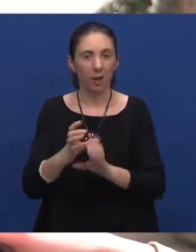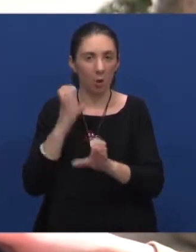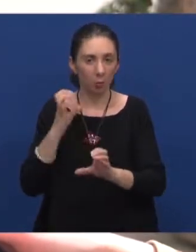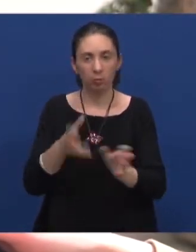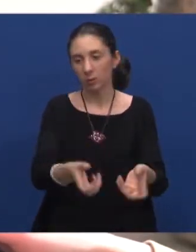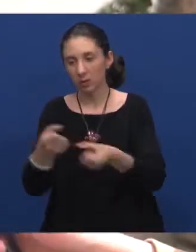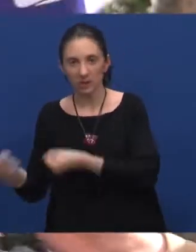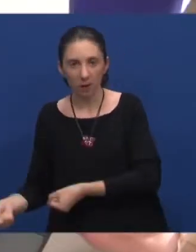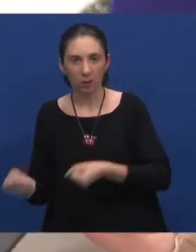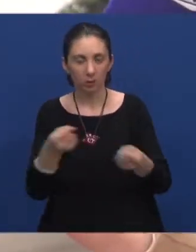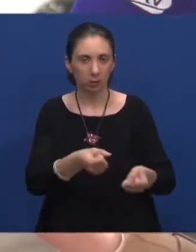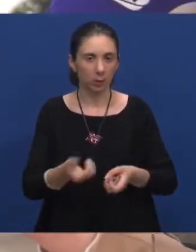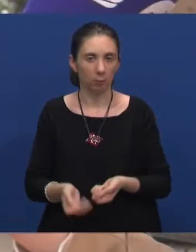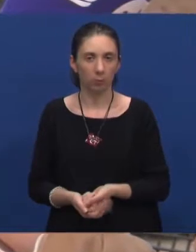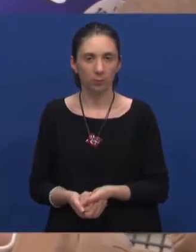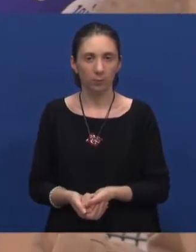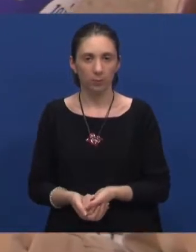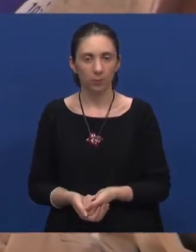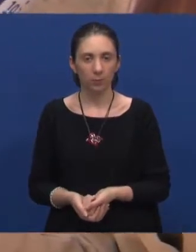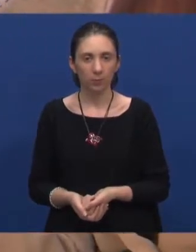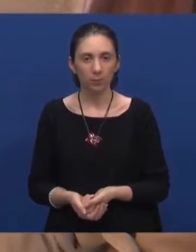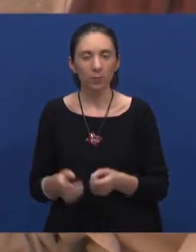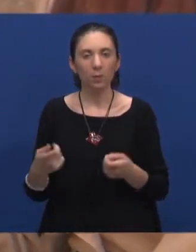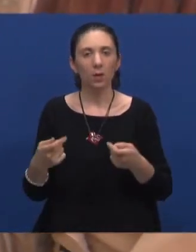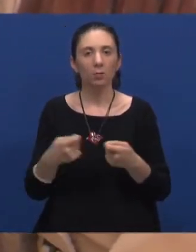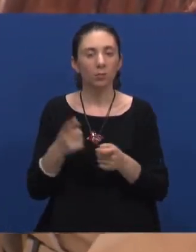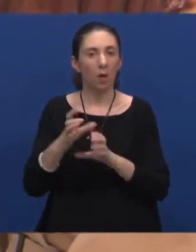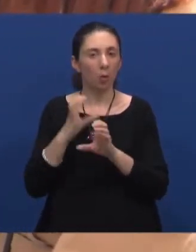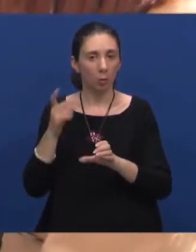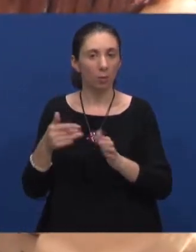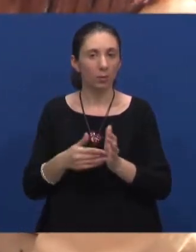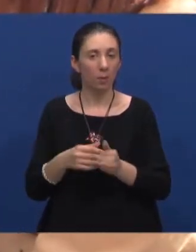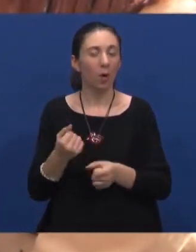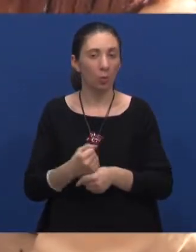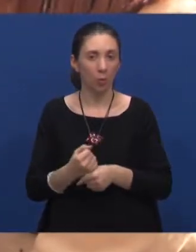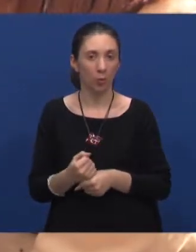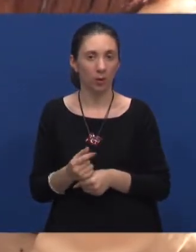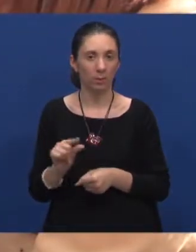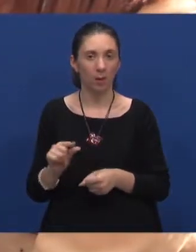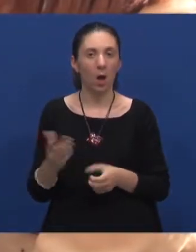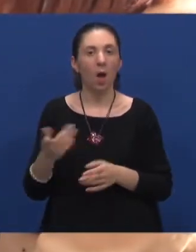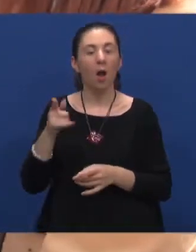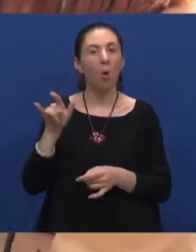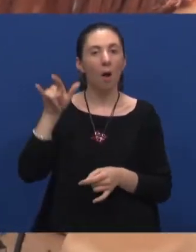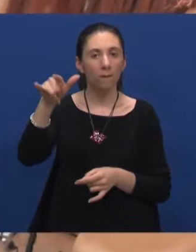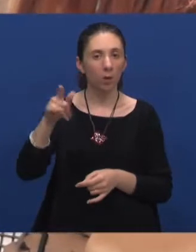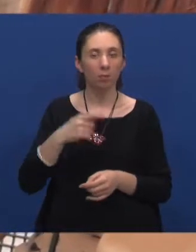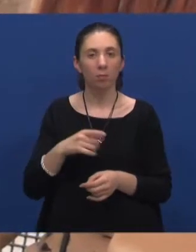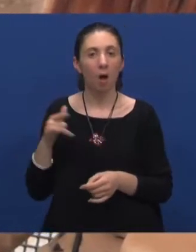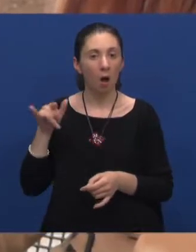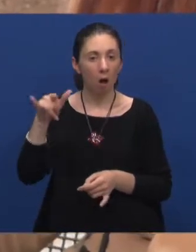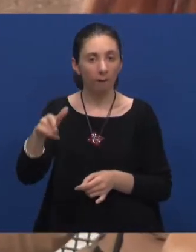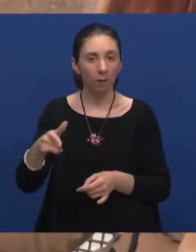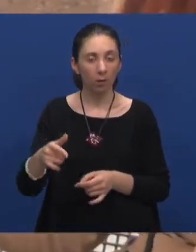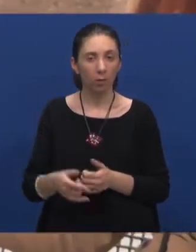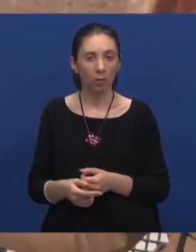izvaditi i tako. Aha, dakle, što se tiče autobusa, tu bi trebalo poraditi, a kako je to u avionima? U avionima